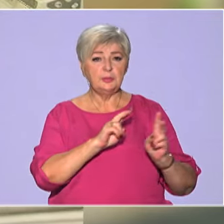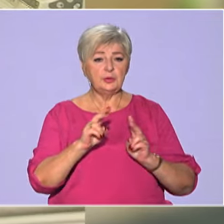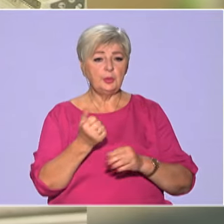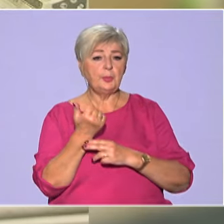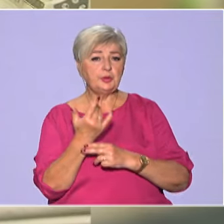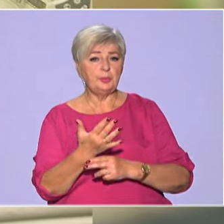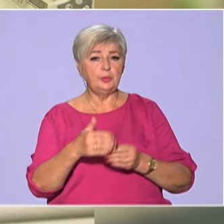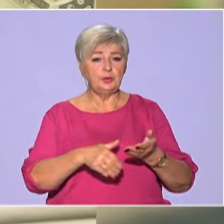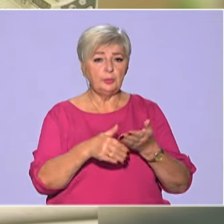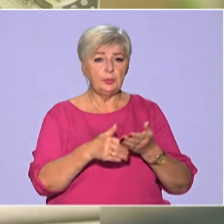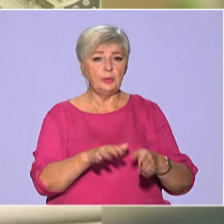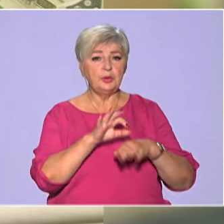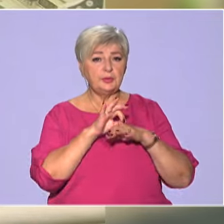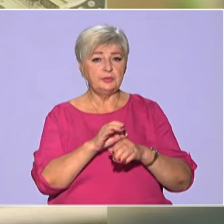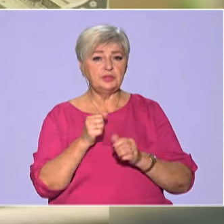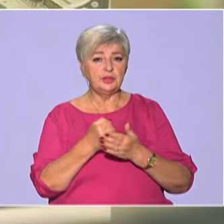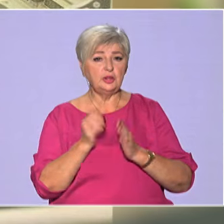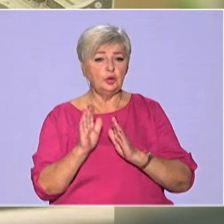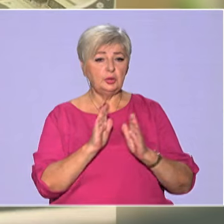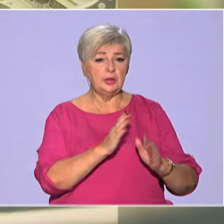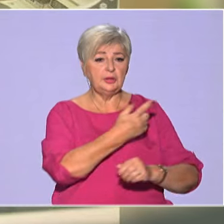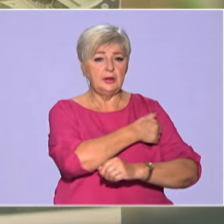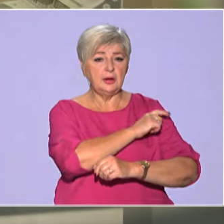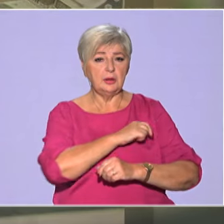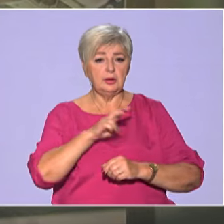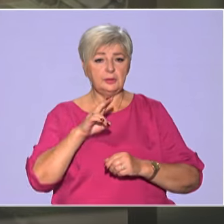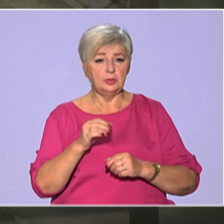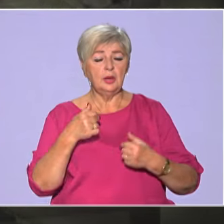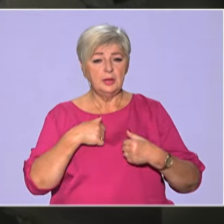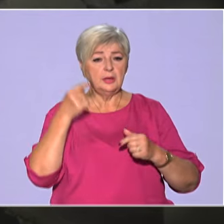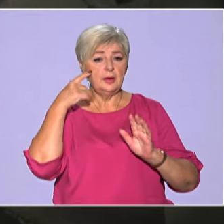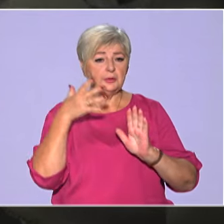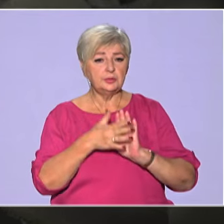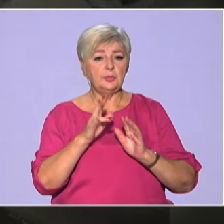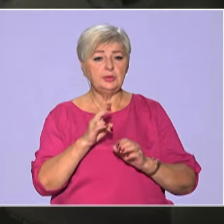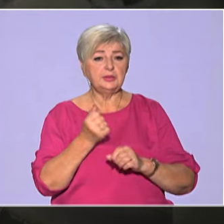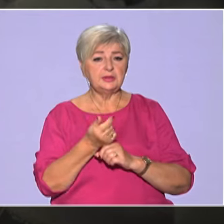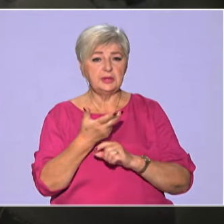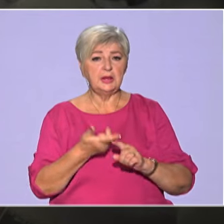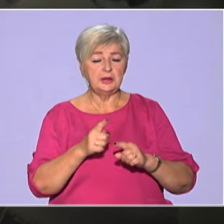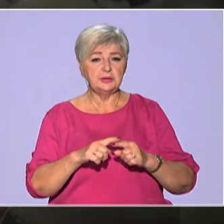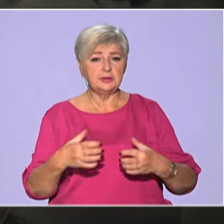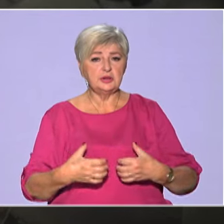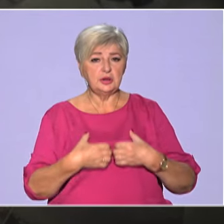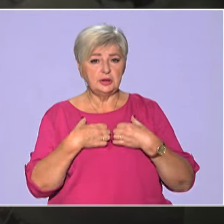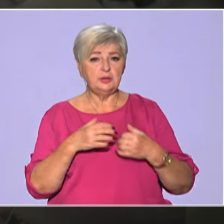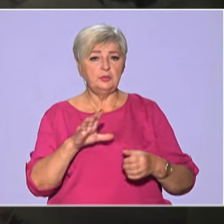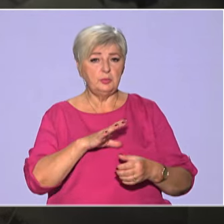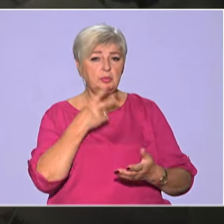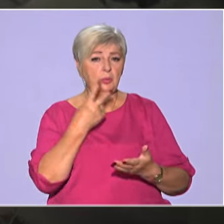допомоги і привезти до владу лікарню. Я розумію, наскільки жахливо це було бачити,